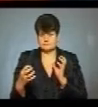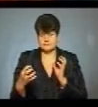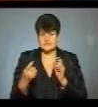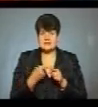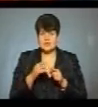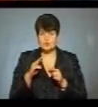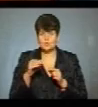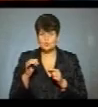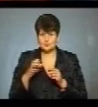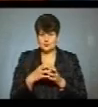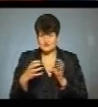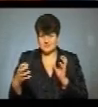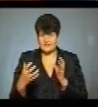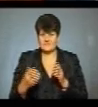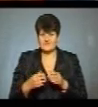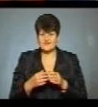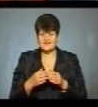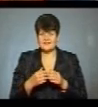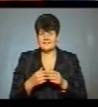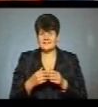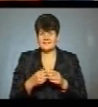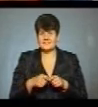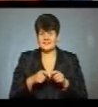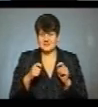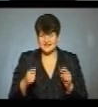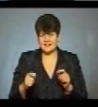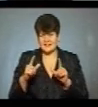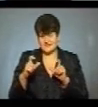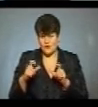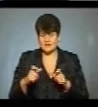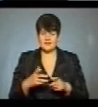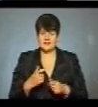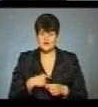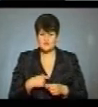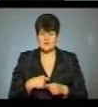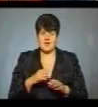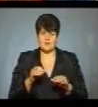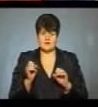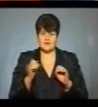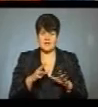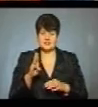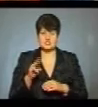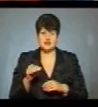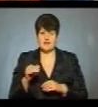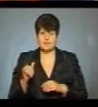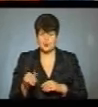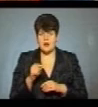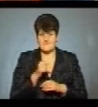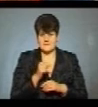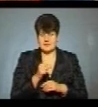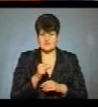тубус відкрили, зробили, звичайно, селфі, споткали собі. А потім передали своєму шефу, а він